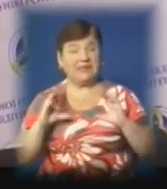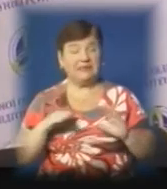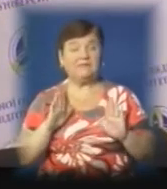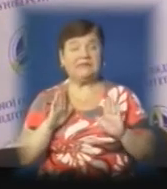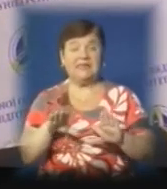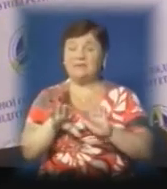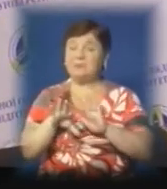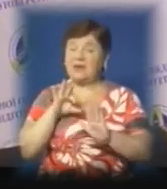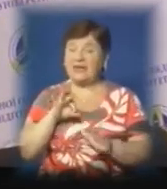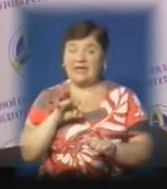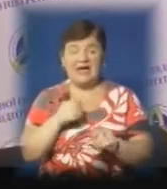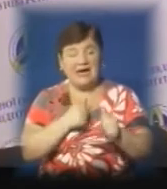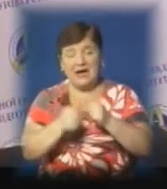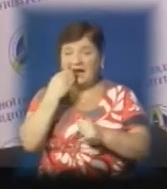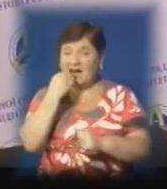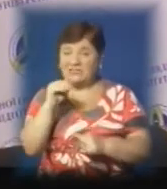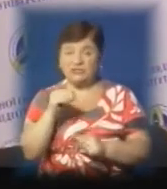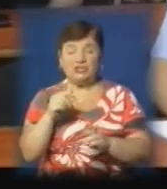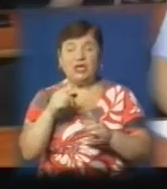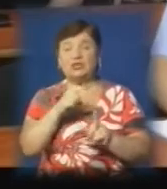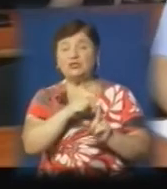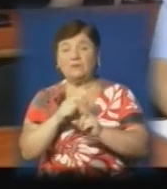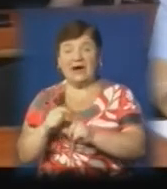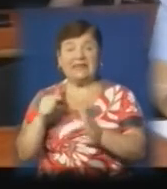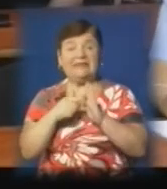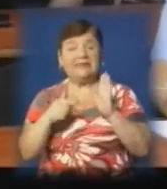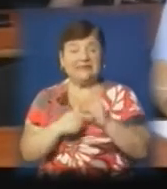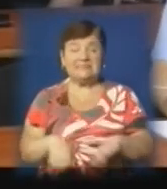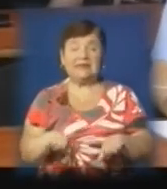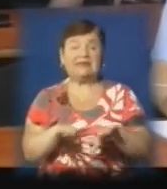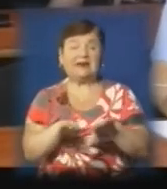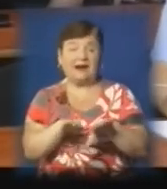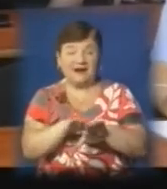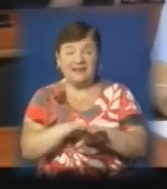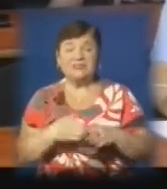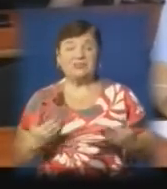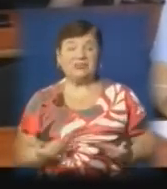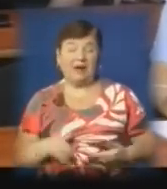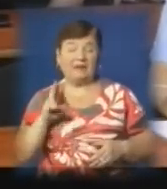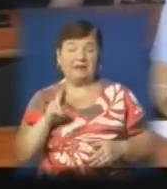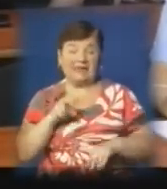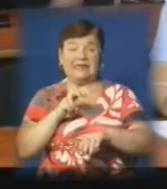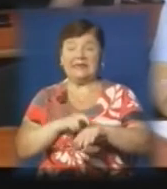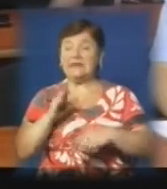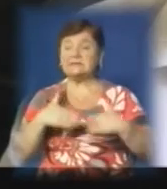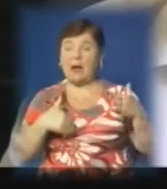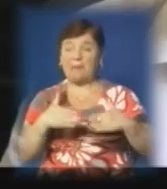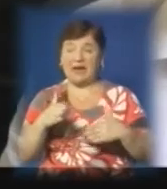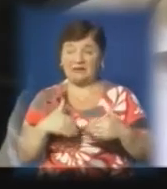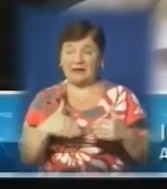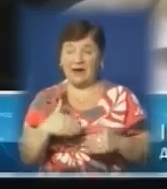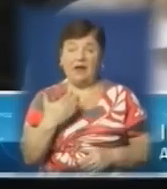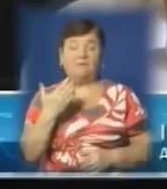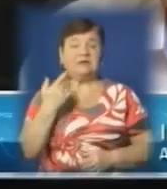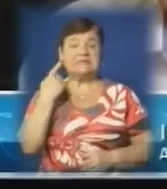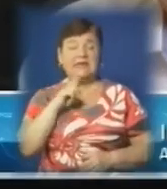тільки найкращі слова. Адже можливість ділитись досвідом для нього така невід'ємна частина життя, як і лікарська практика. Ви знаєте,